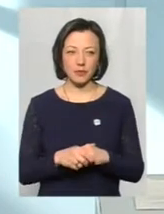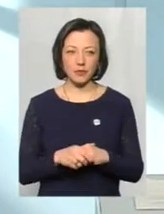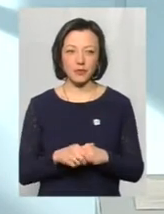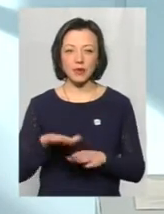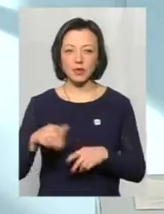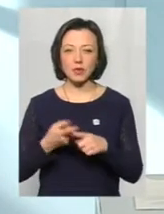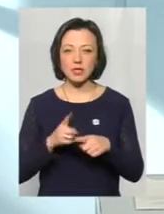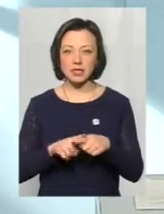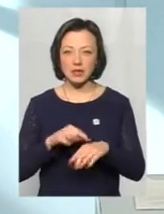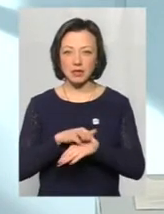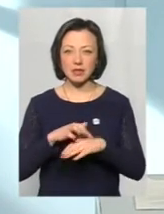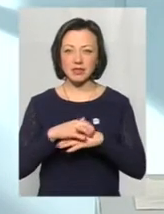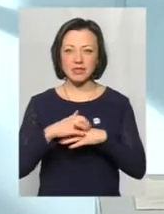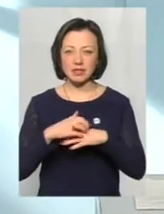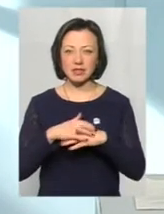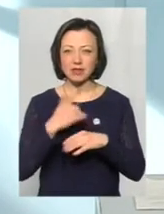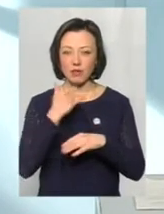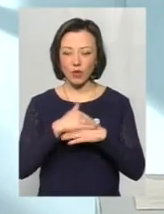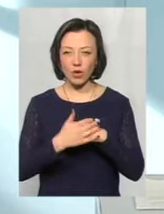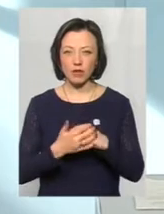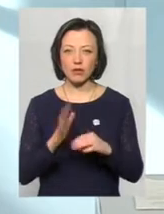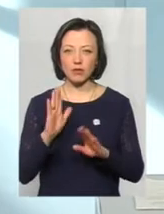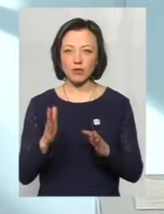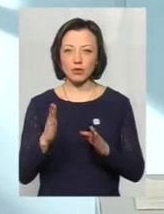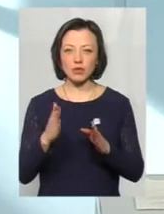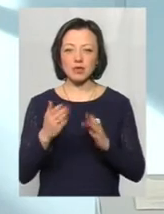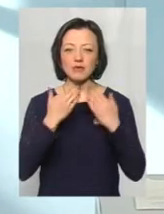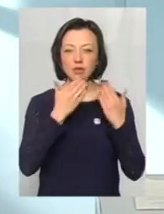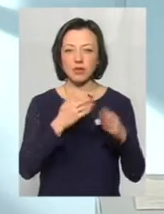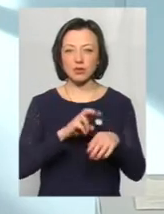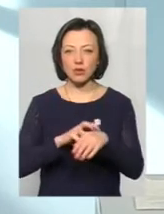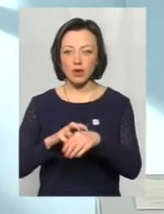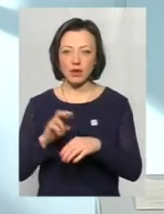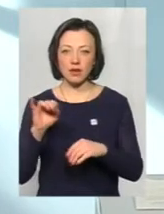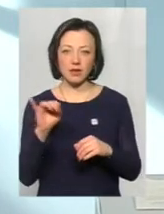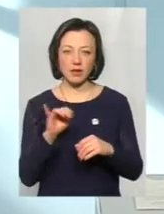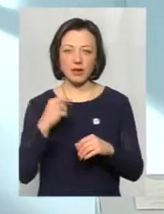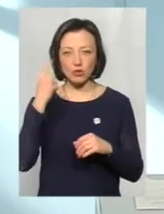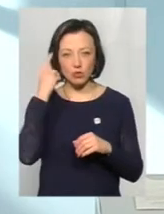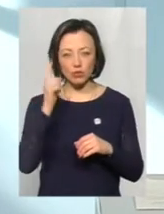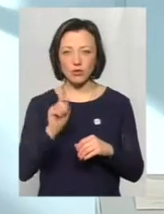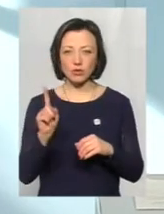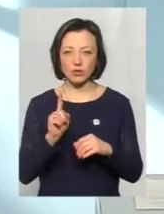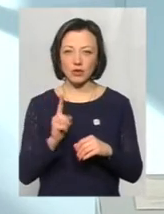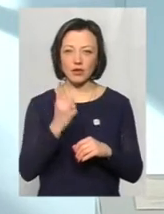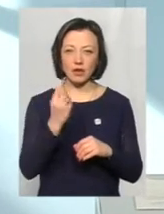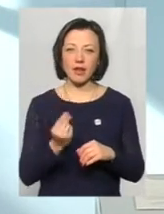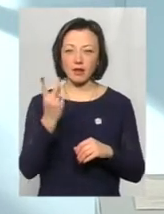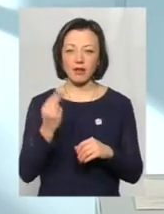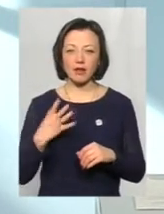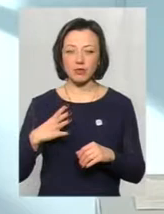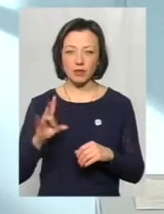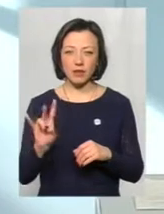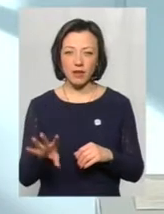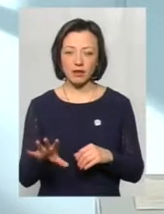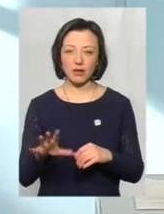потім ця ділянка буде чесатися, буде червоніти, буде звертатись до дерматологів. Я думаю, що день-два треба перечекати,